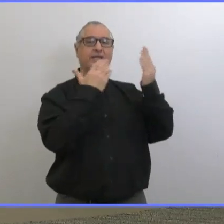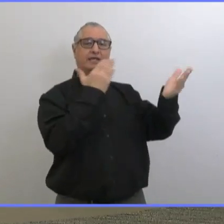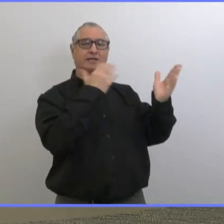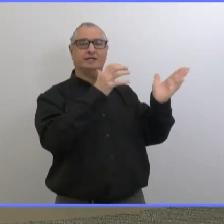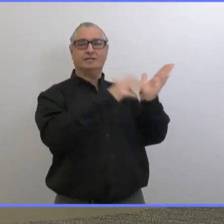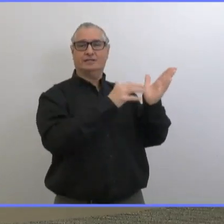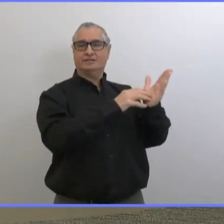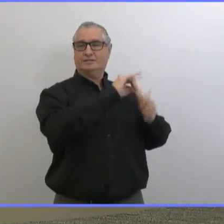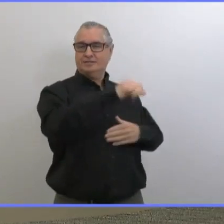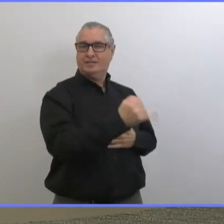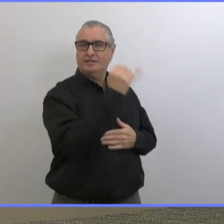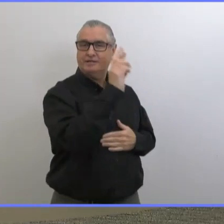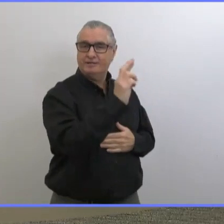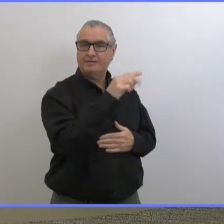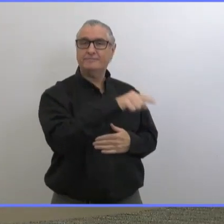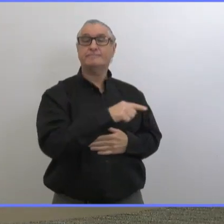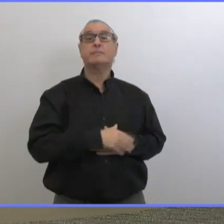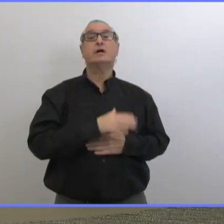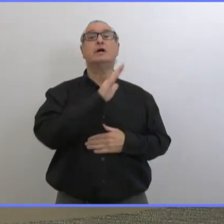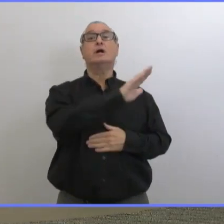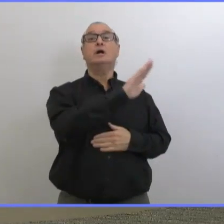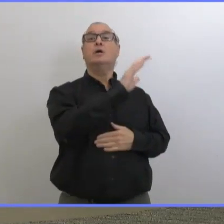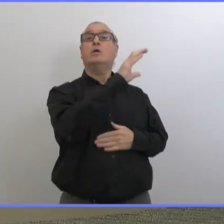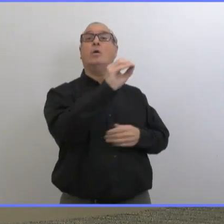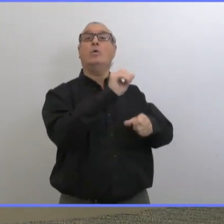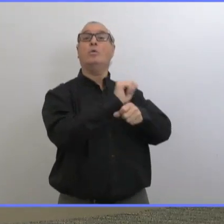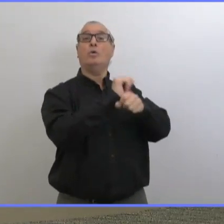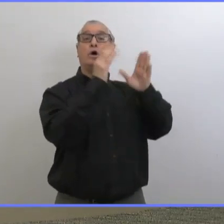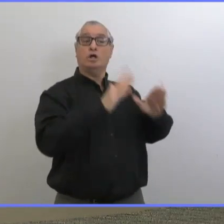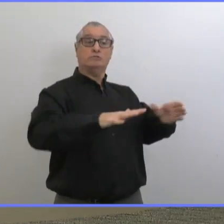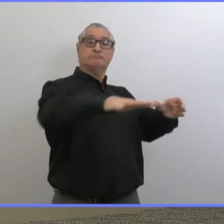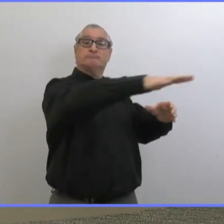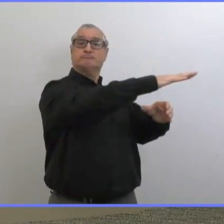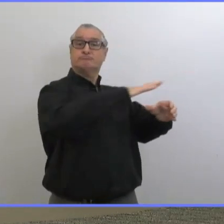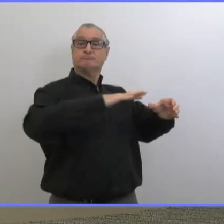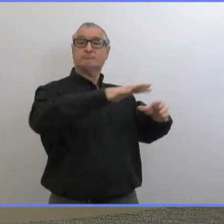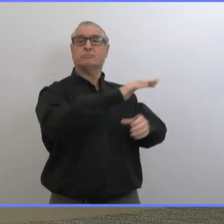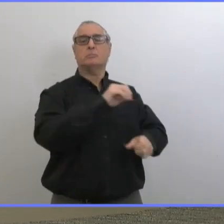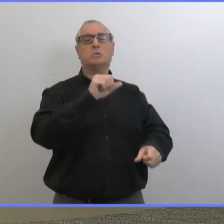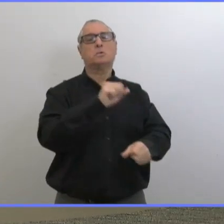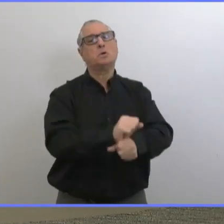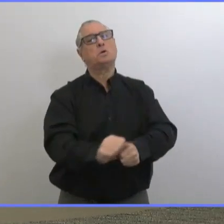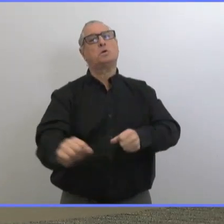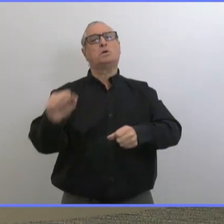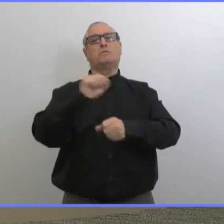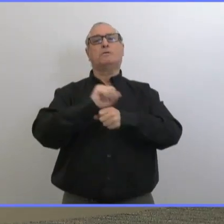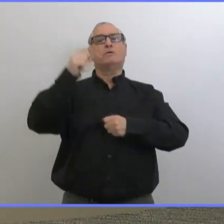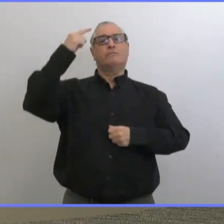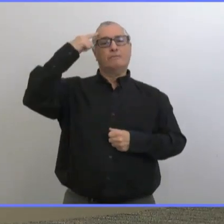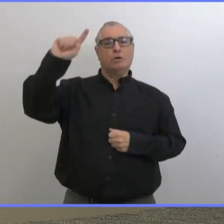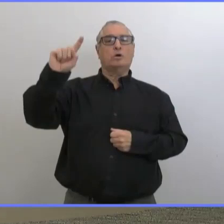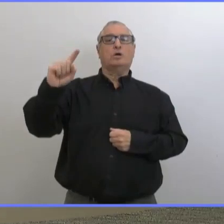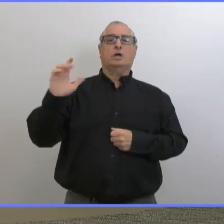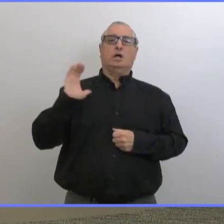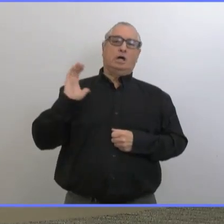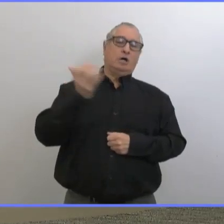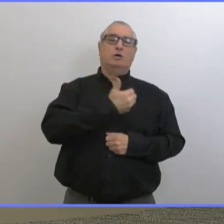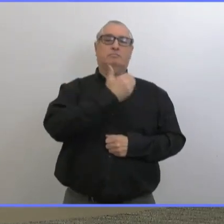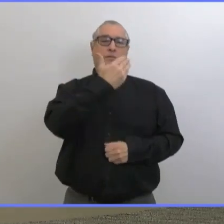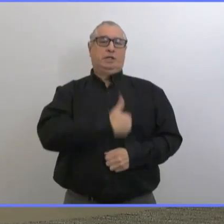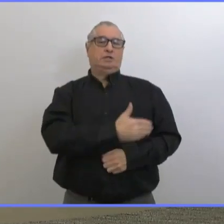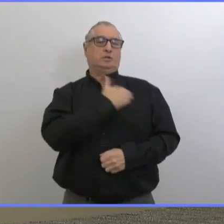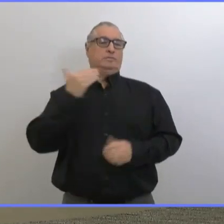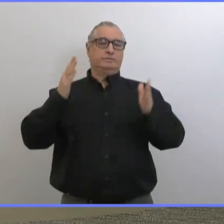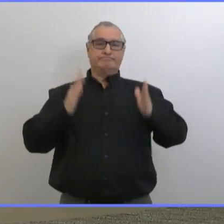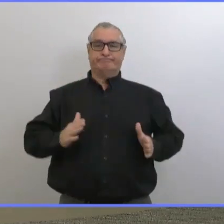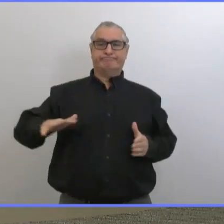ses collègues pour leur professionnalisme, leur expertise et leur envie de